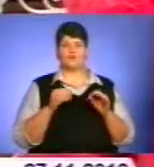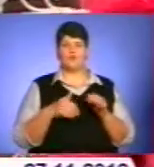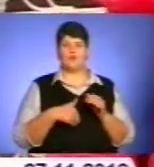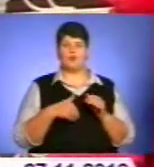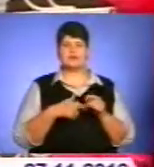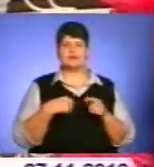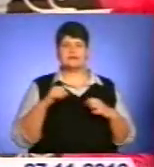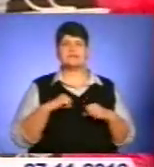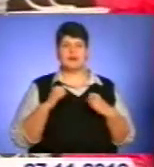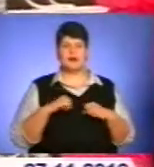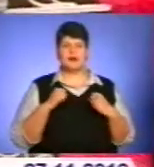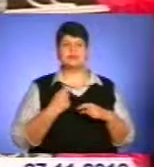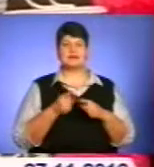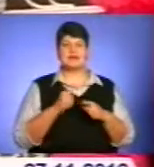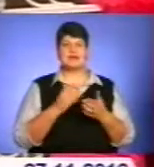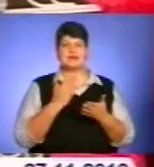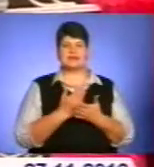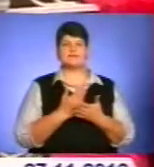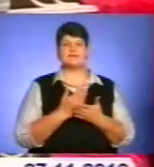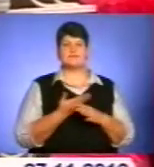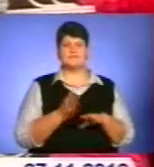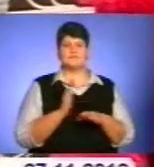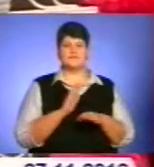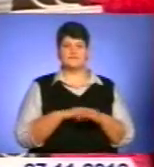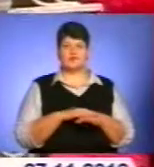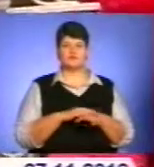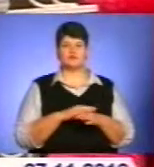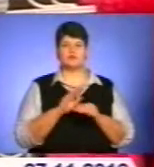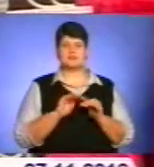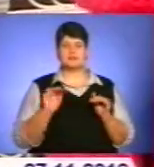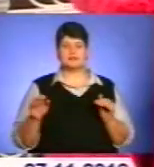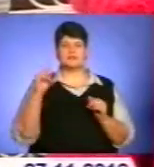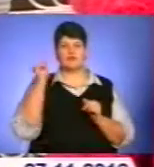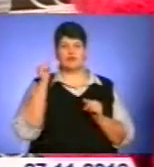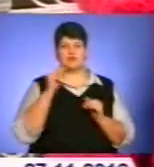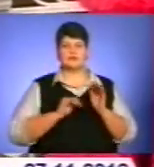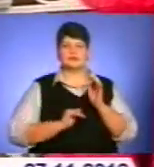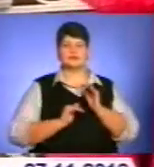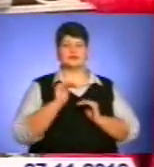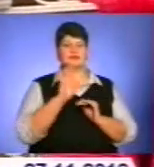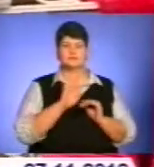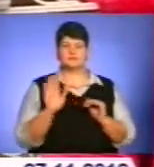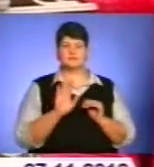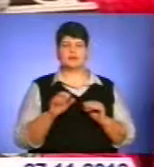дуже важко, тому що я не є така людина, яка з дитинства привчилася до цього, але стараюся